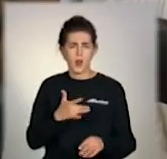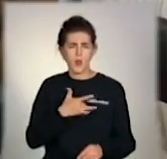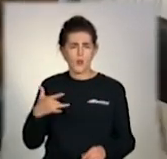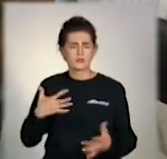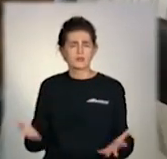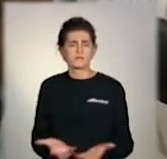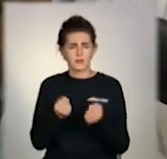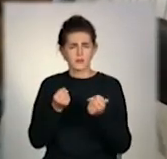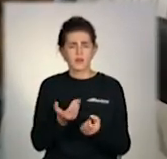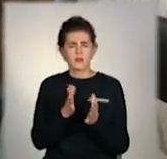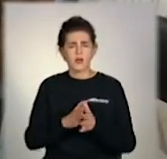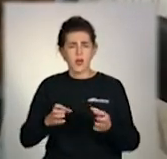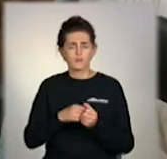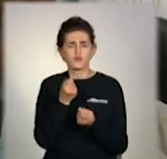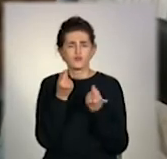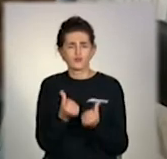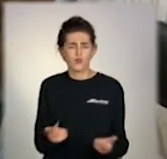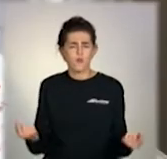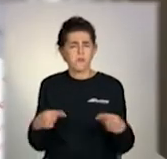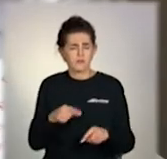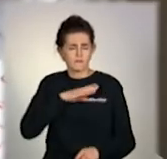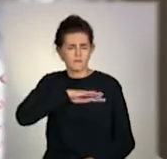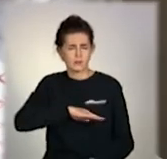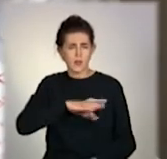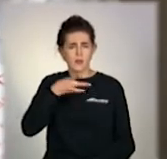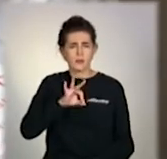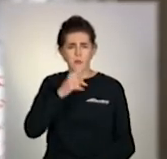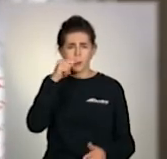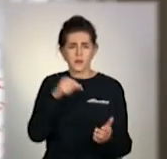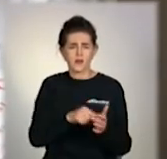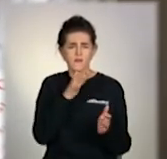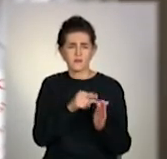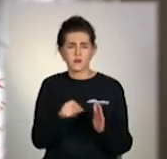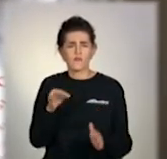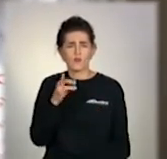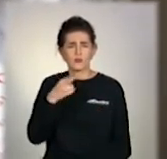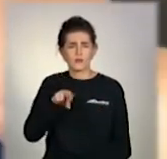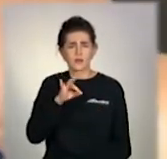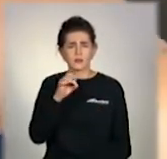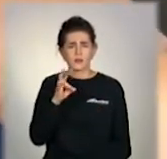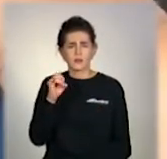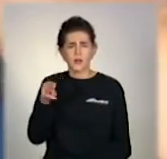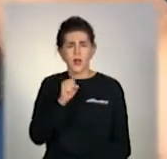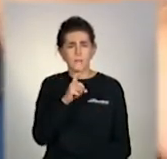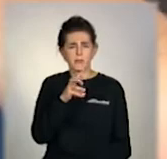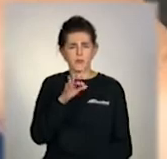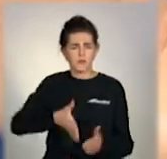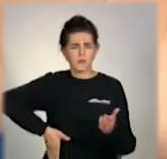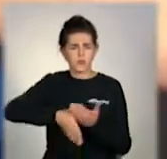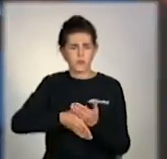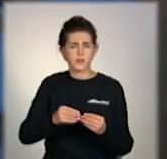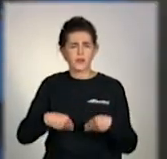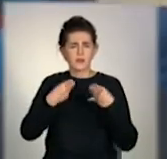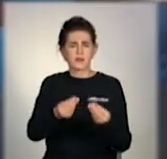Романій майже зневірилися. Та у критичний час, сміцну руку допомоги простягнув фонд Ріната Ахметова. Для маленького Марка